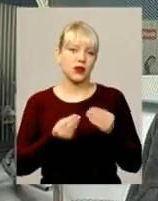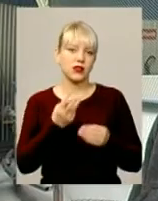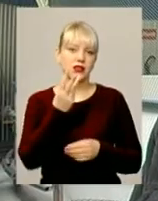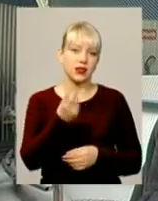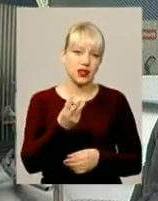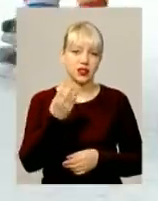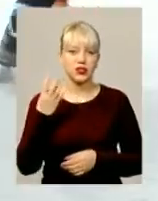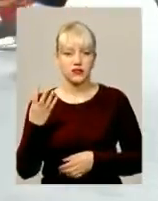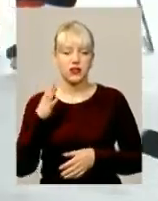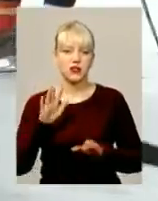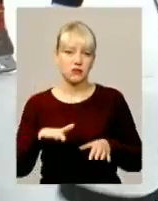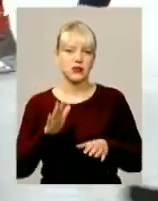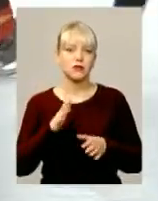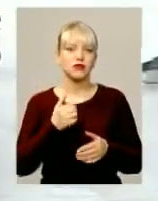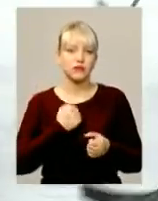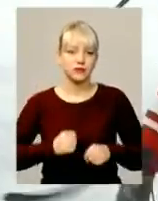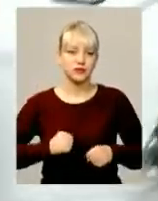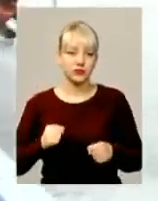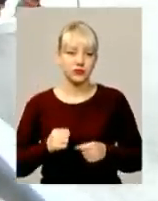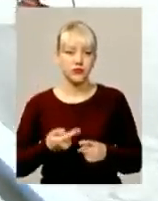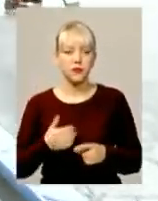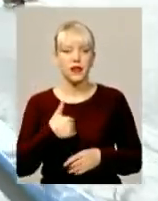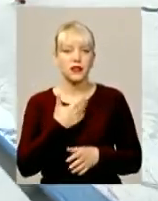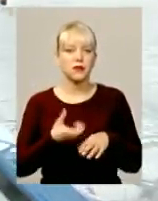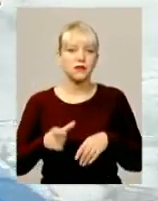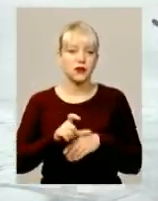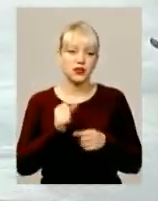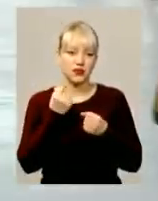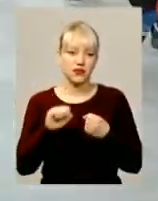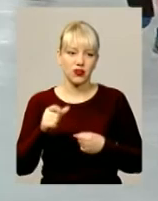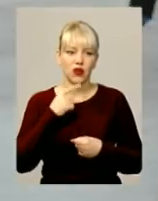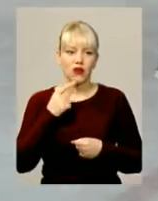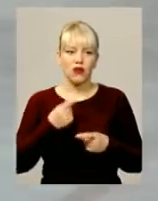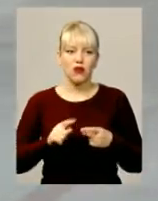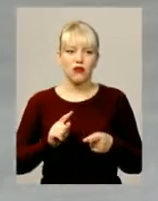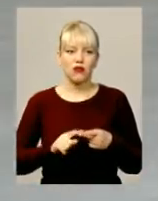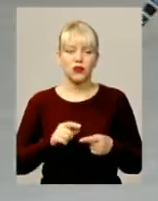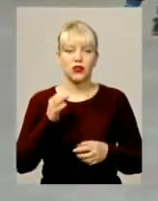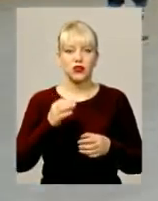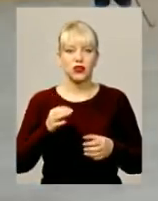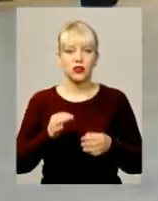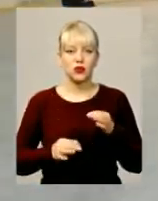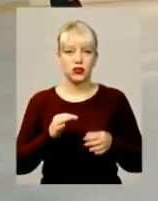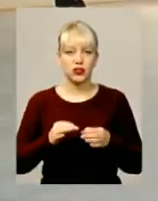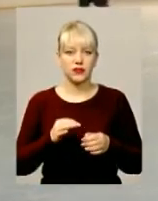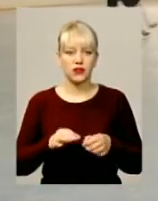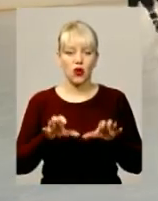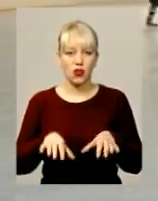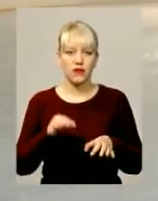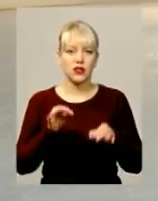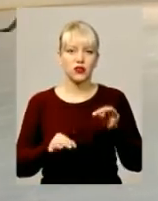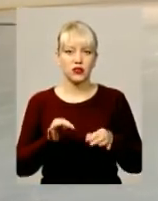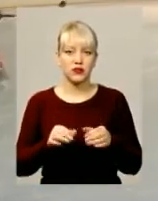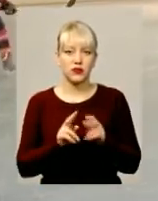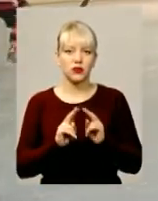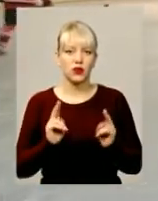покажемо клас. Хотіли більше виграти, так пояснює результат гри легіону з подолянами голова суддівської колегії Хмельницької обласної федерації